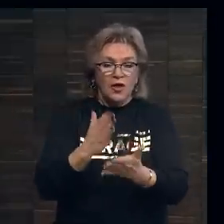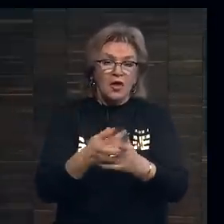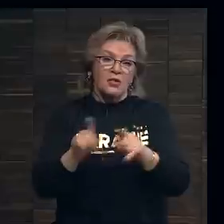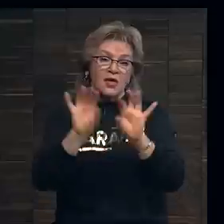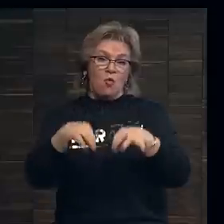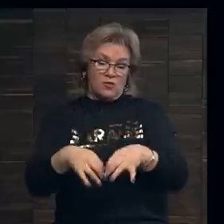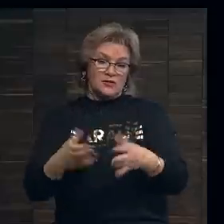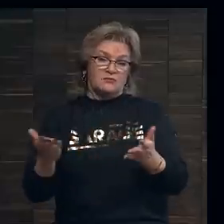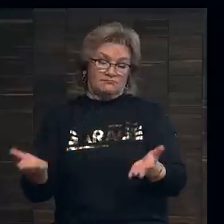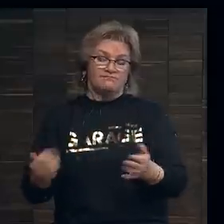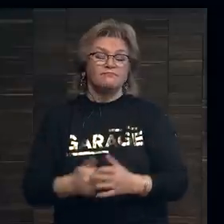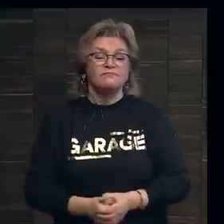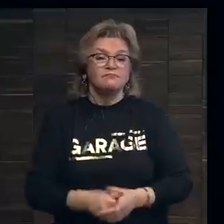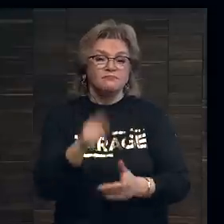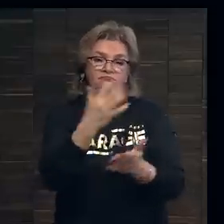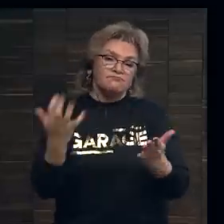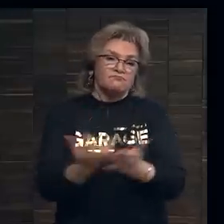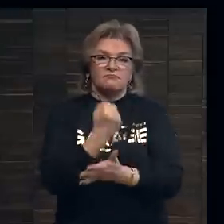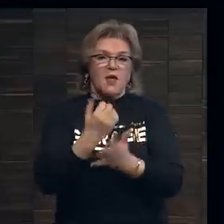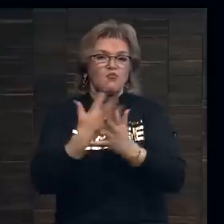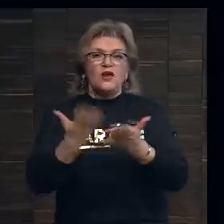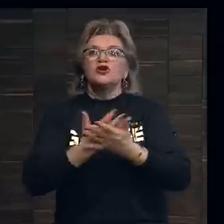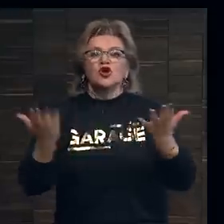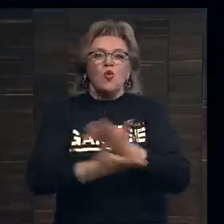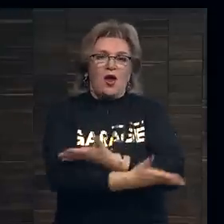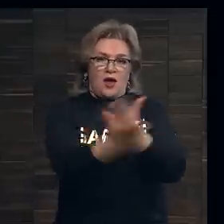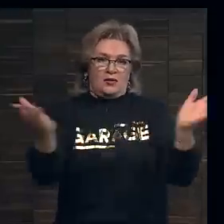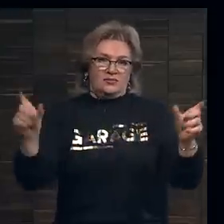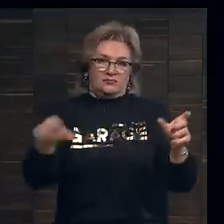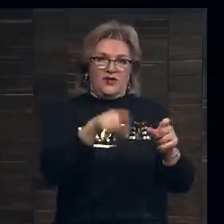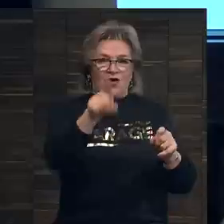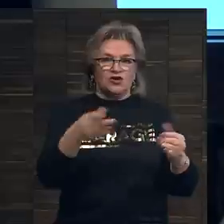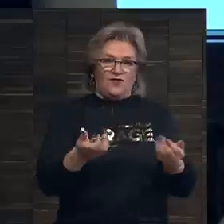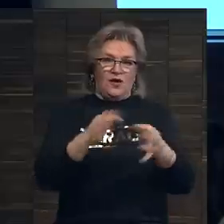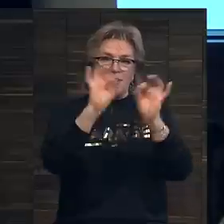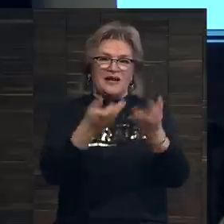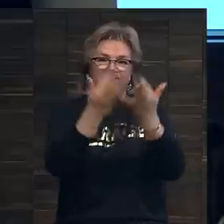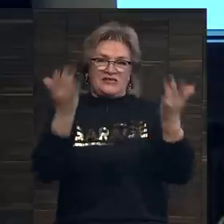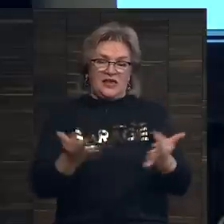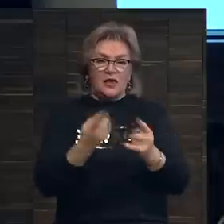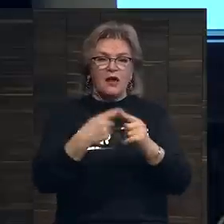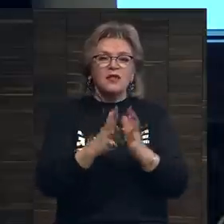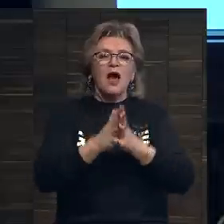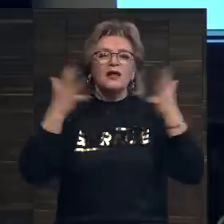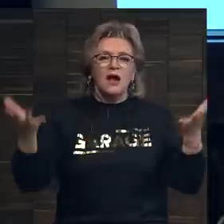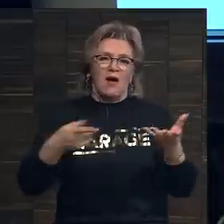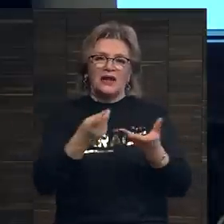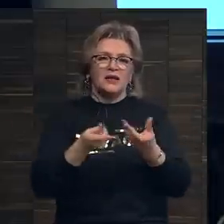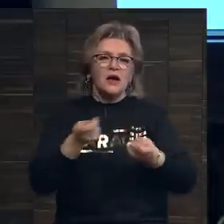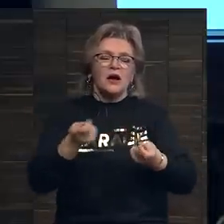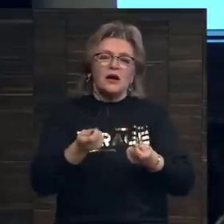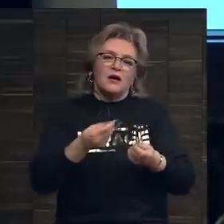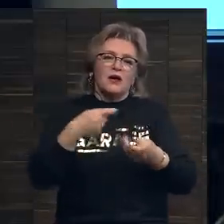и таким образом вы достигаете более широкой аудитории вашего произведения. Это глобальный маркетинг.